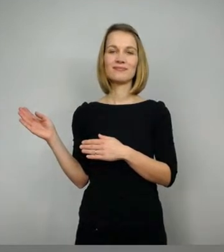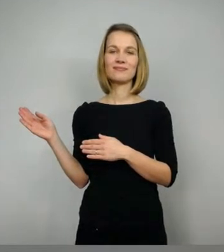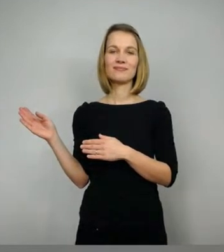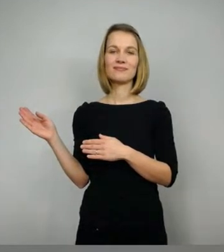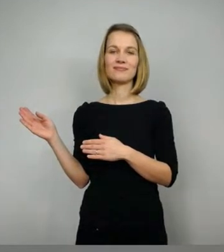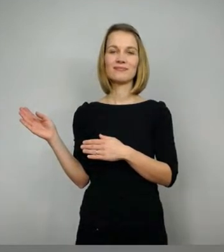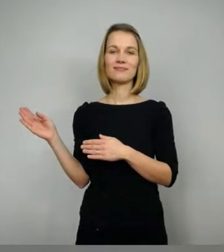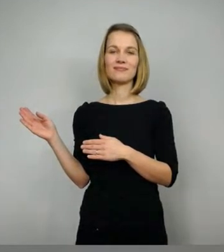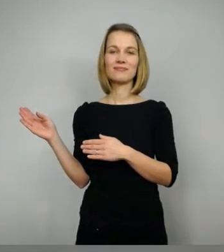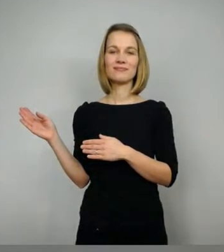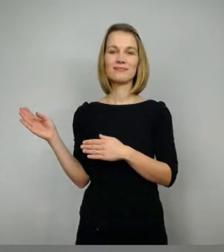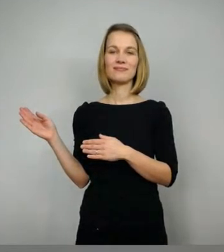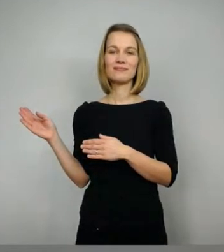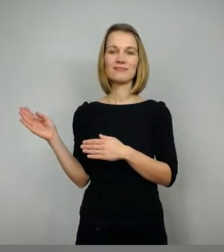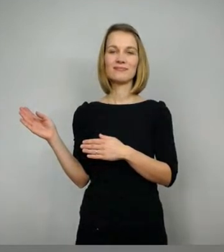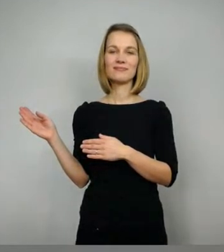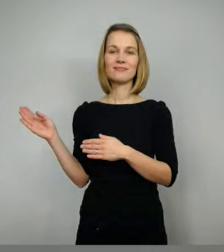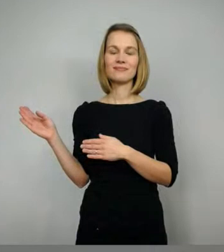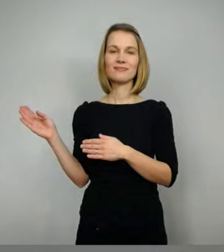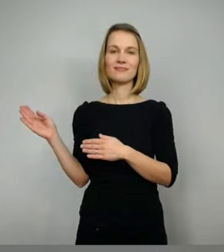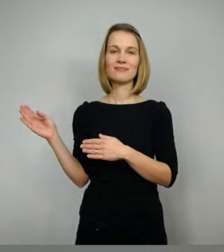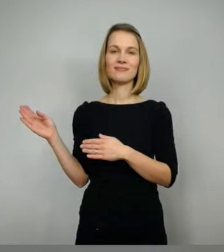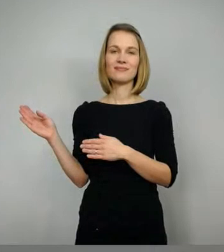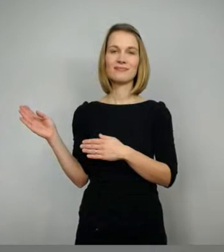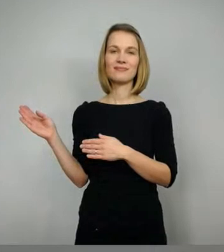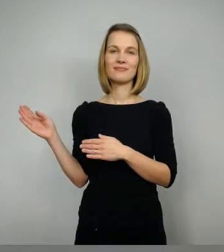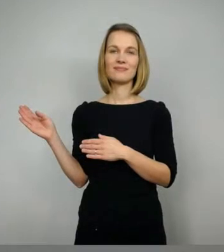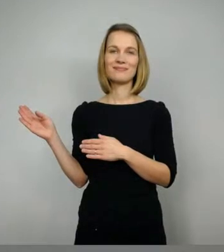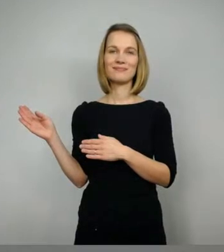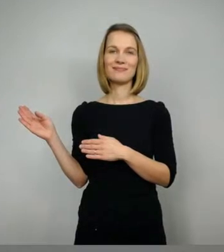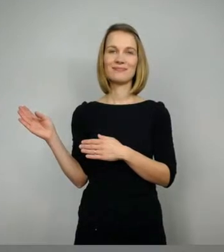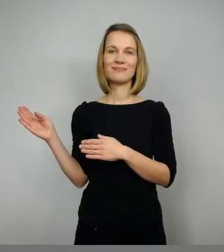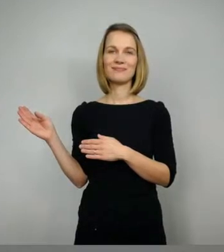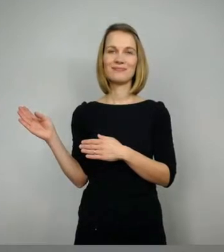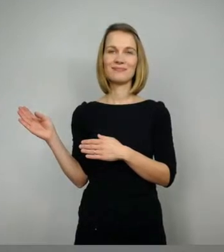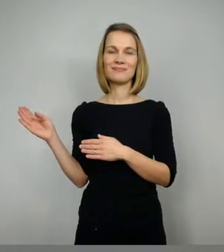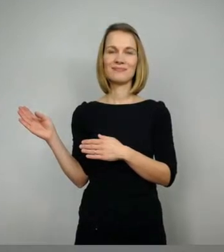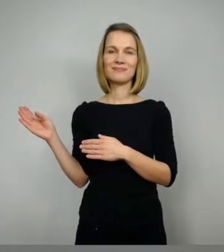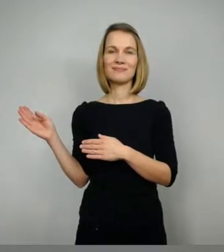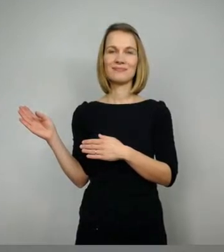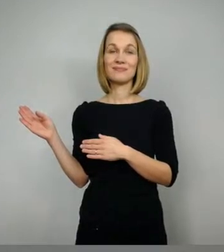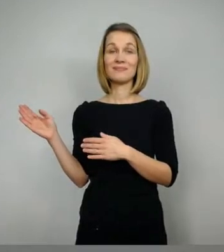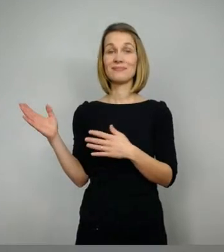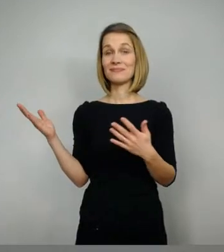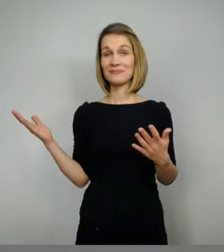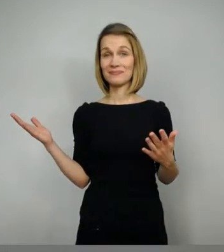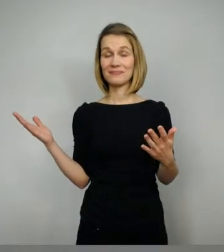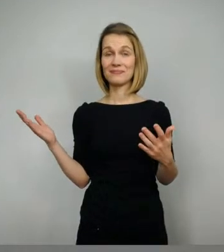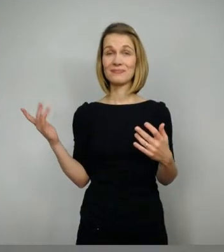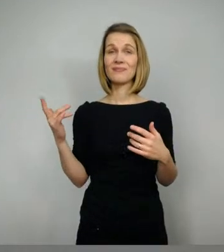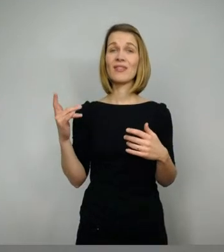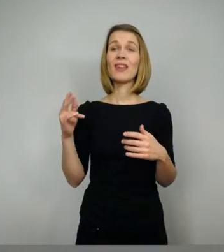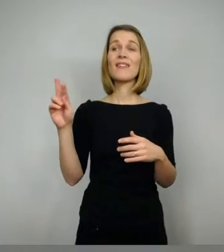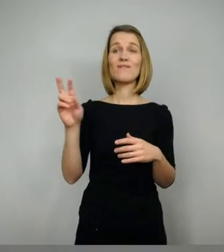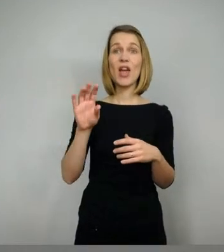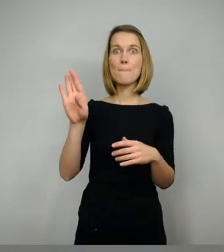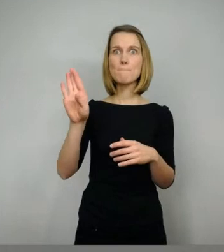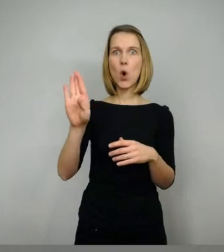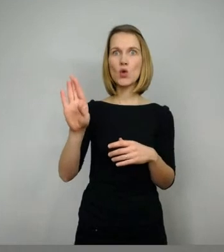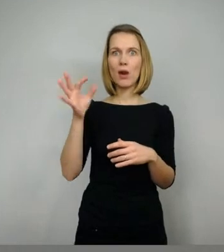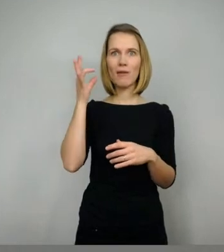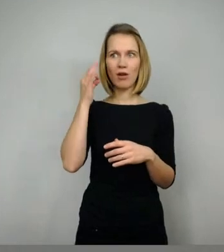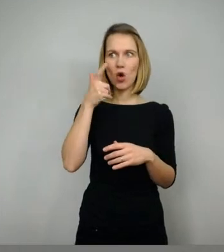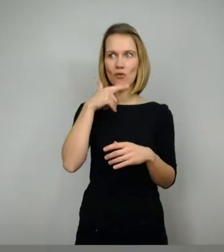gebrast ihm einem Einen, dass er hätte das Haubeziehen verloren. Wer Brünnhild heiraten will, die wunderschöne